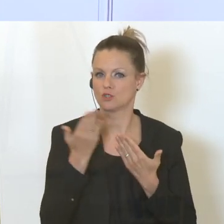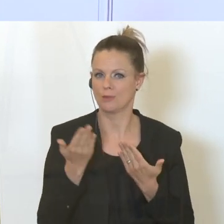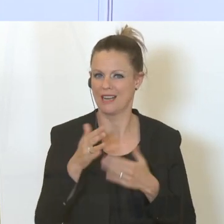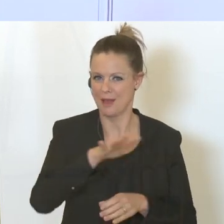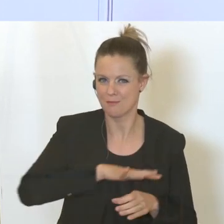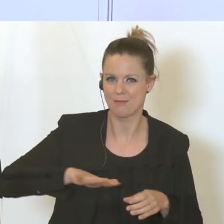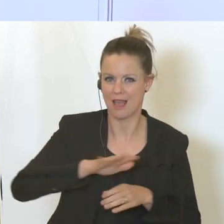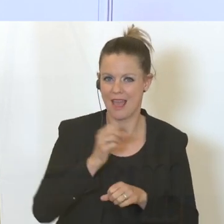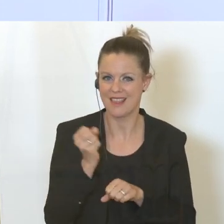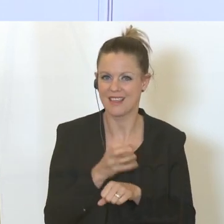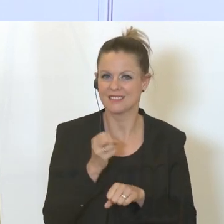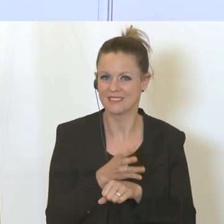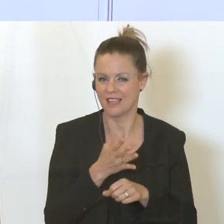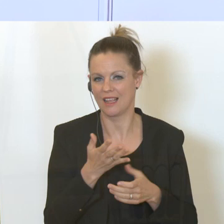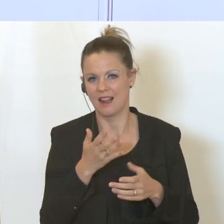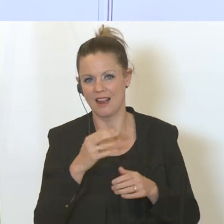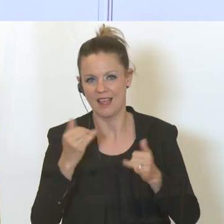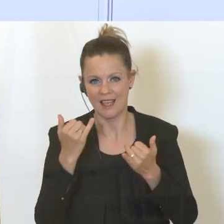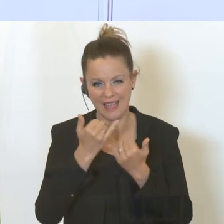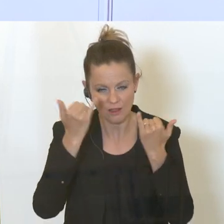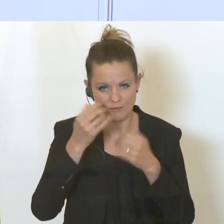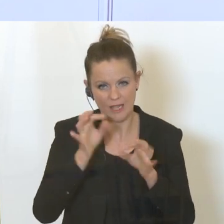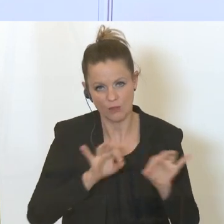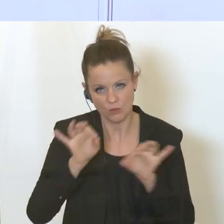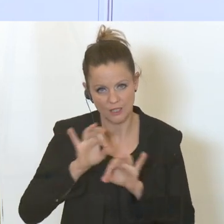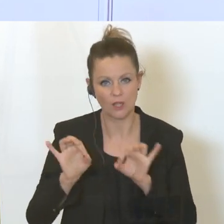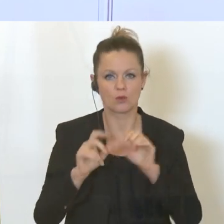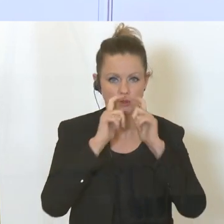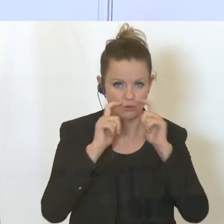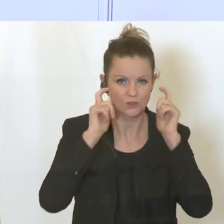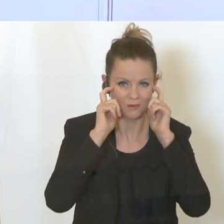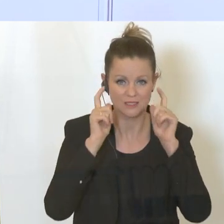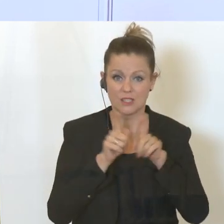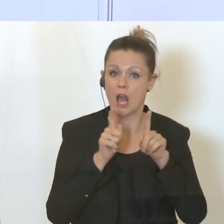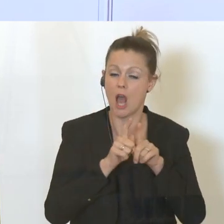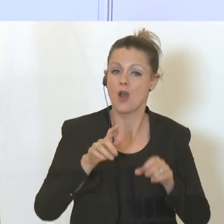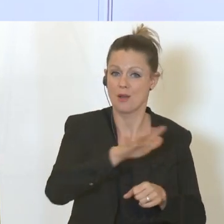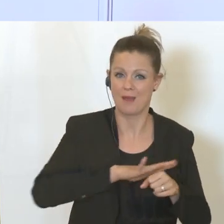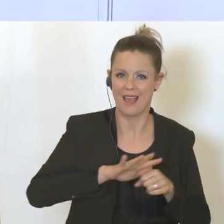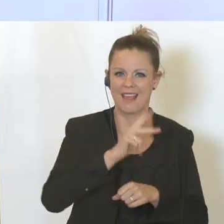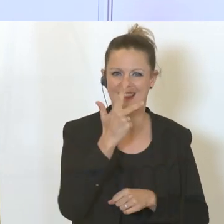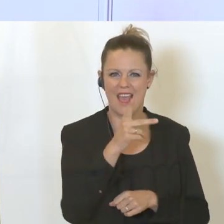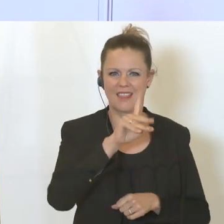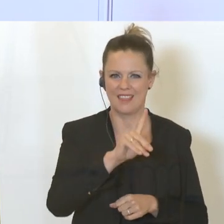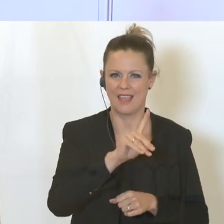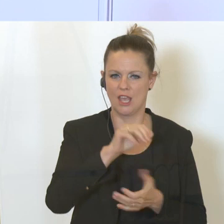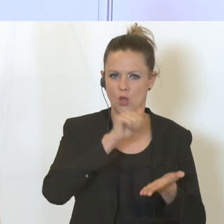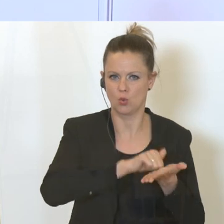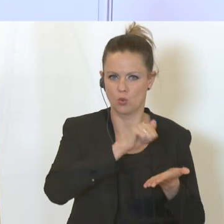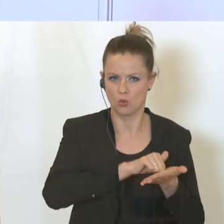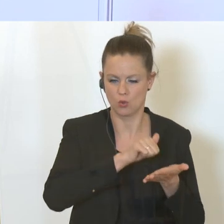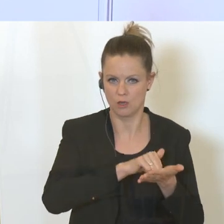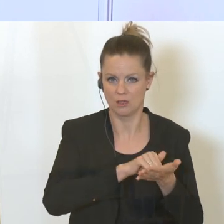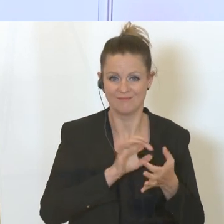Bereich der Textilindustrie in Richtung Schutzmasken oder auch im Bereich des 3D-Printings, des 3D-Drucks in